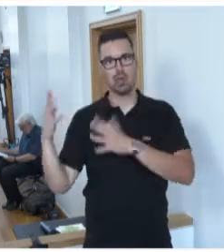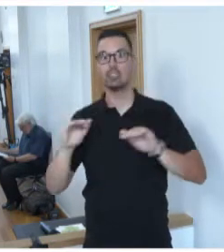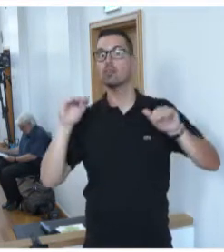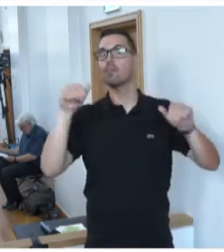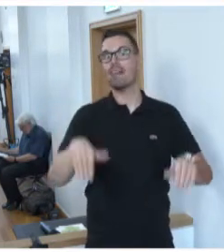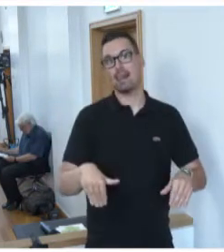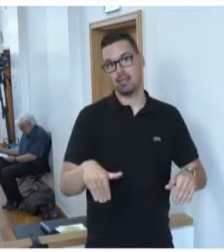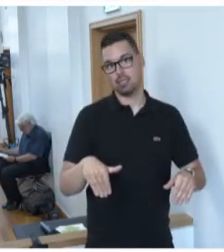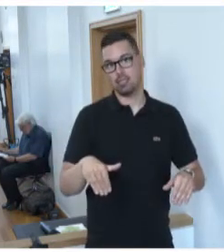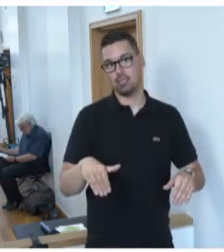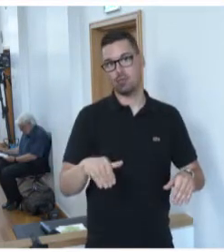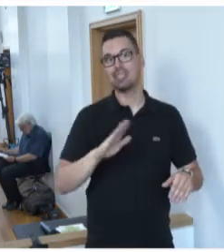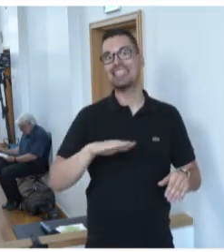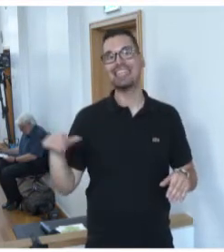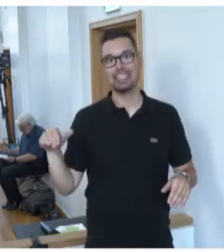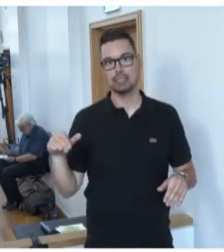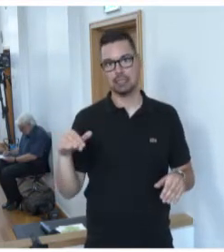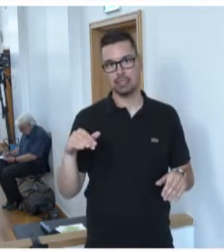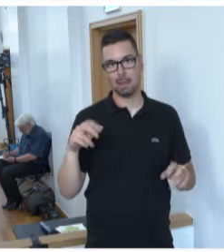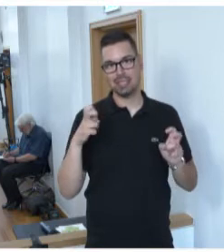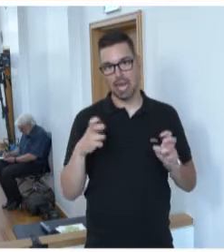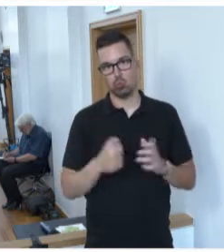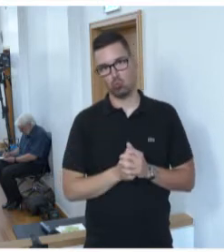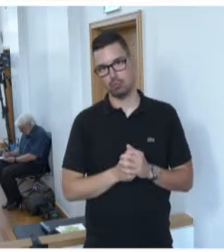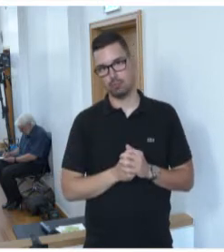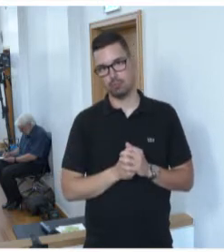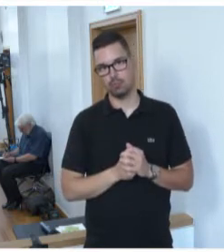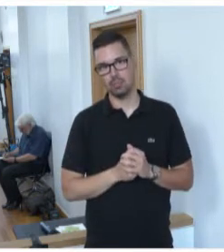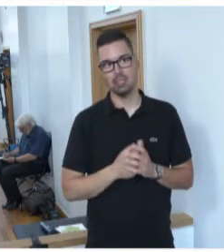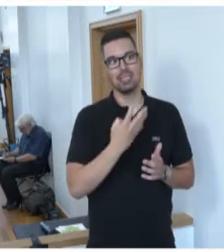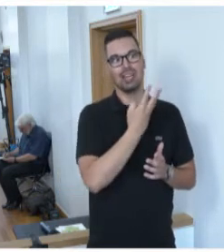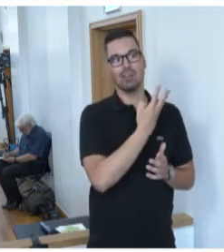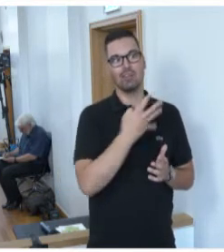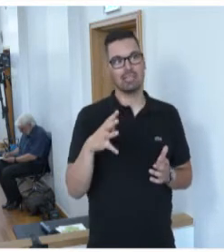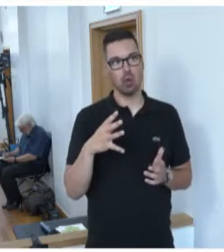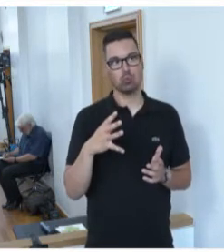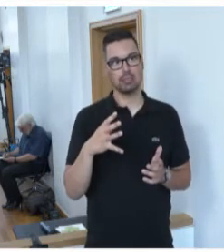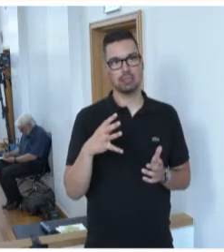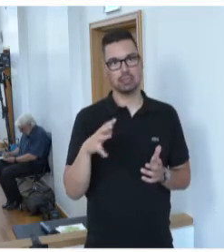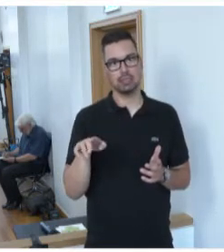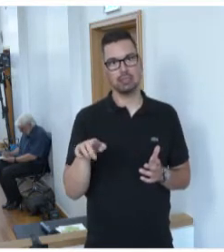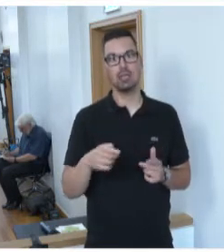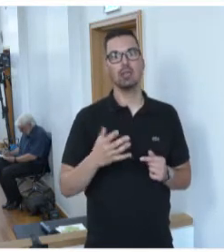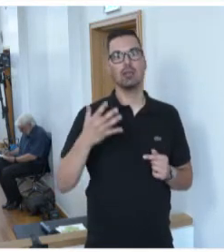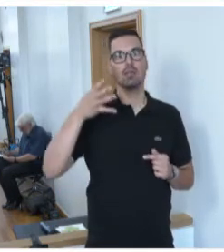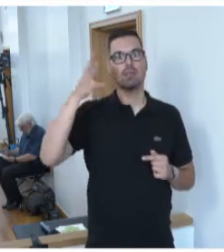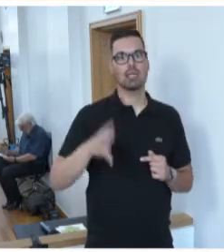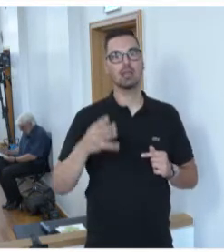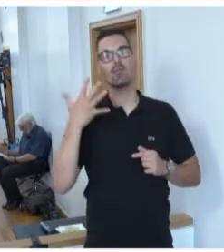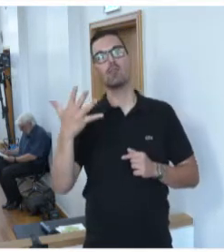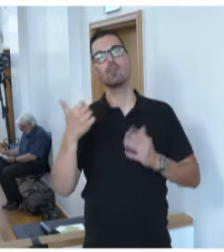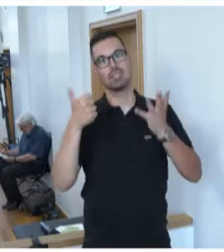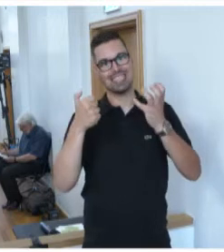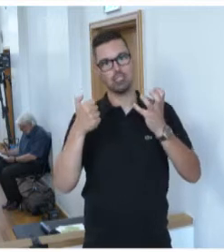von Kindesmisshandlungen. Insgesamt gab es 4.465 Opfer. Kinder.